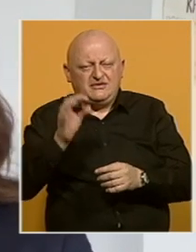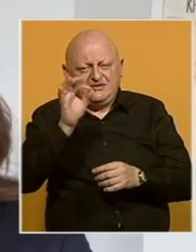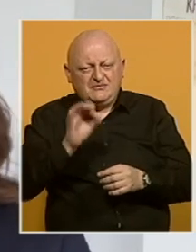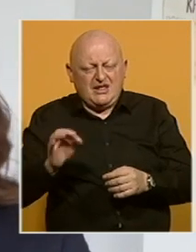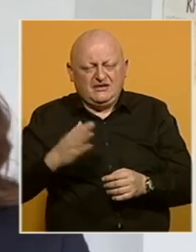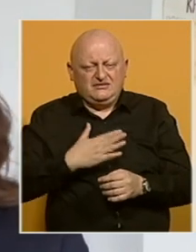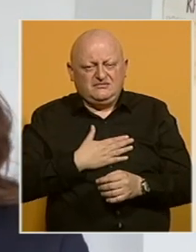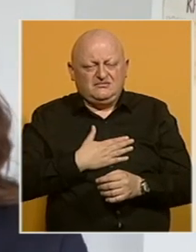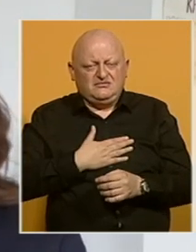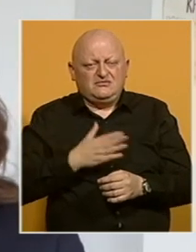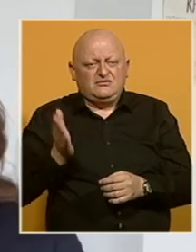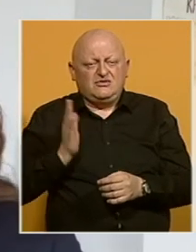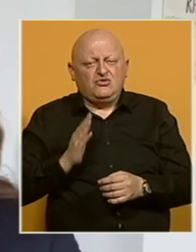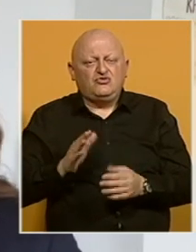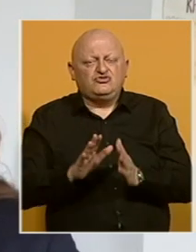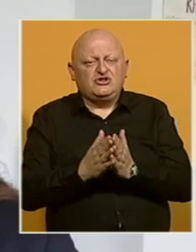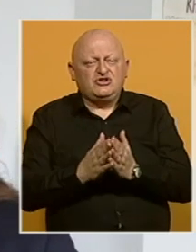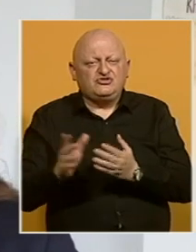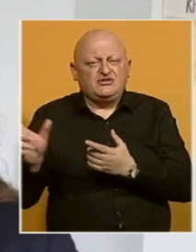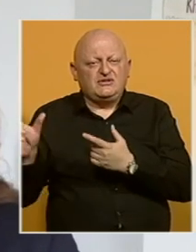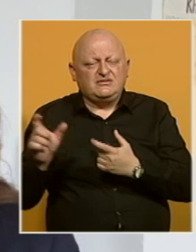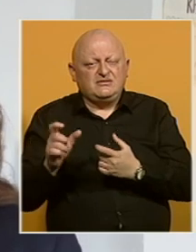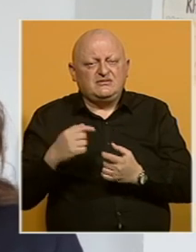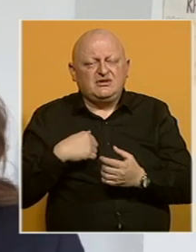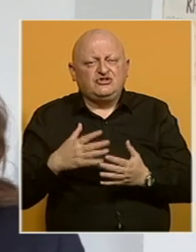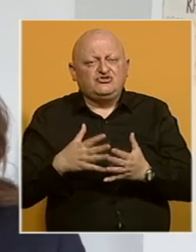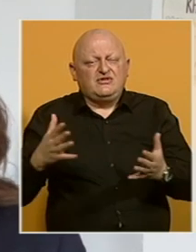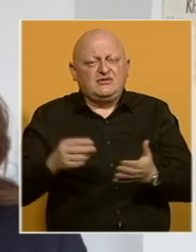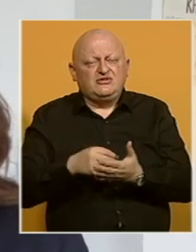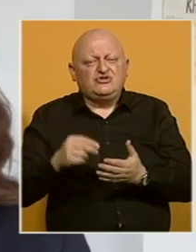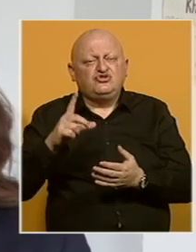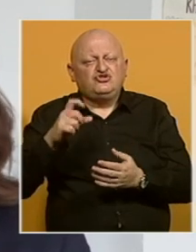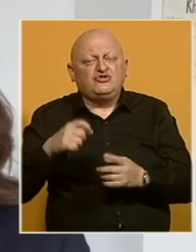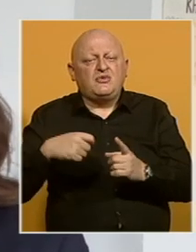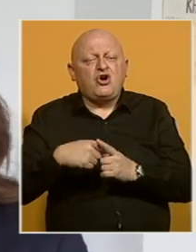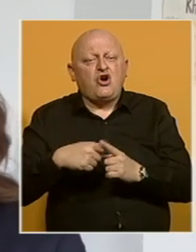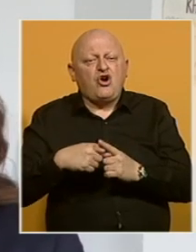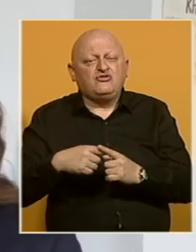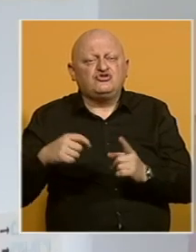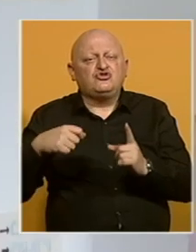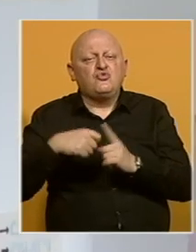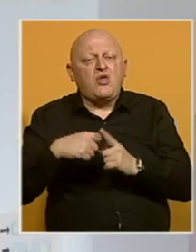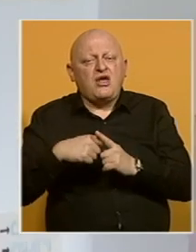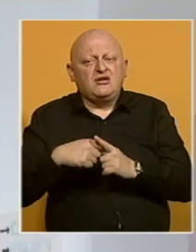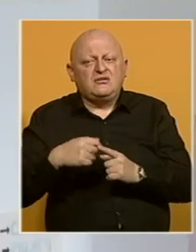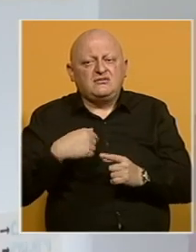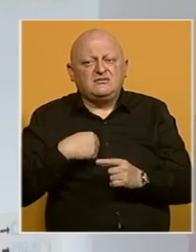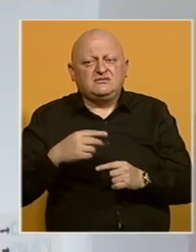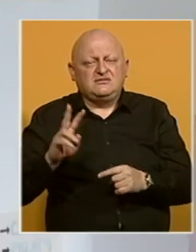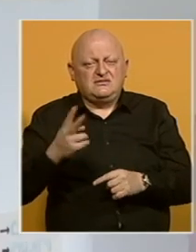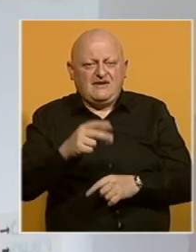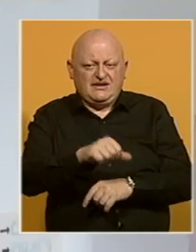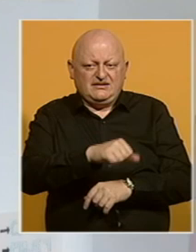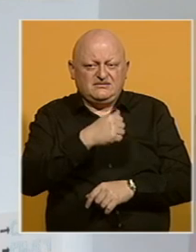naše kulturna književna baština i naše književne velikani, a to su Ćopić, Kočić i Kulinović. Mi smo već 12